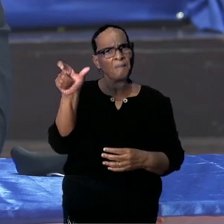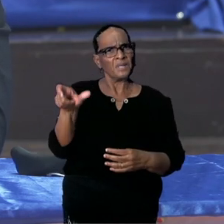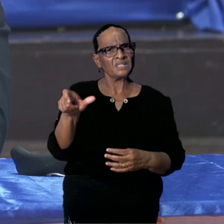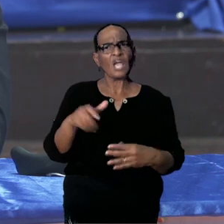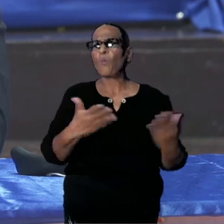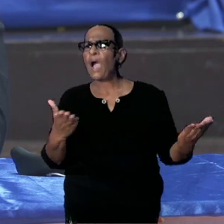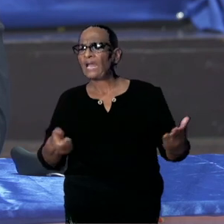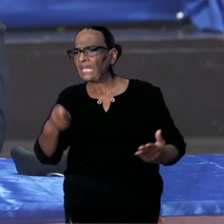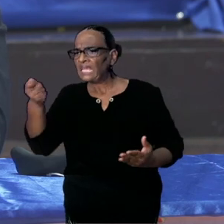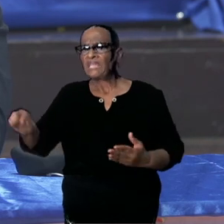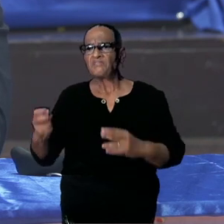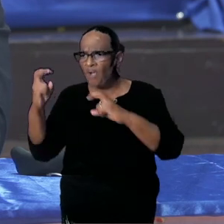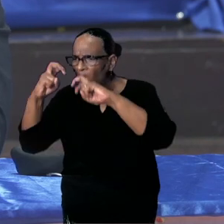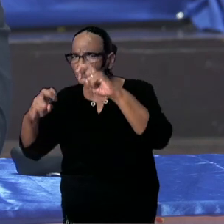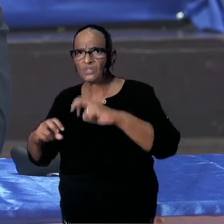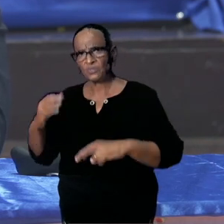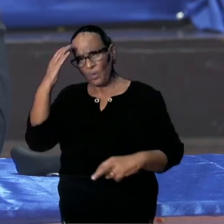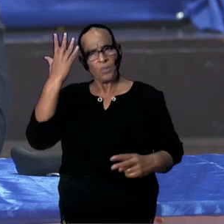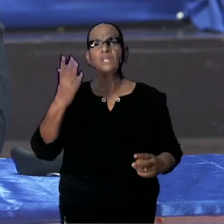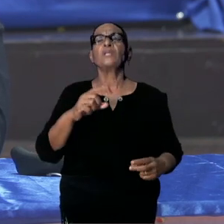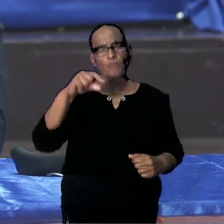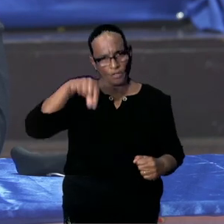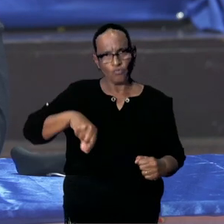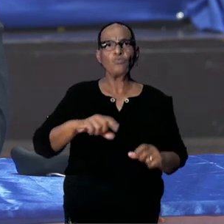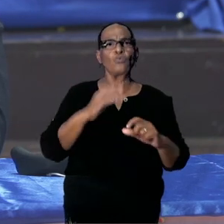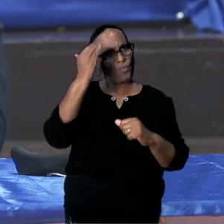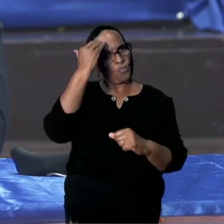Dat je het niet hebt gebracht. Of niet wenst mee te werken.